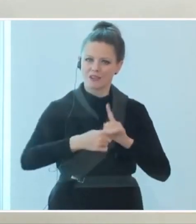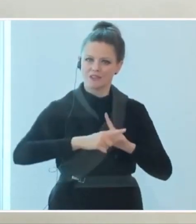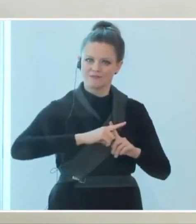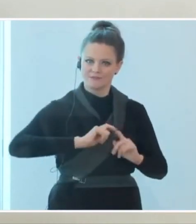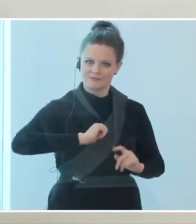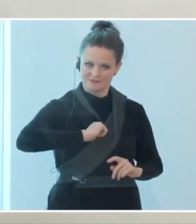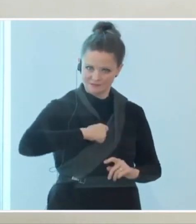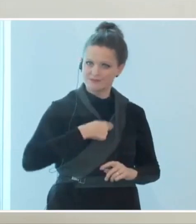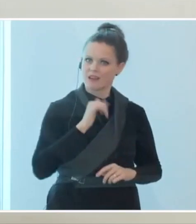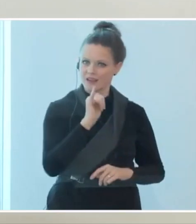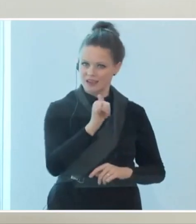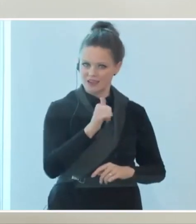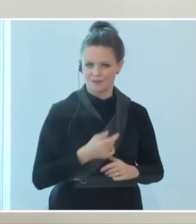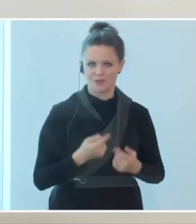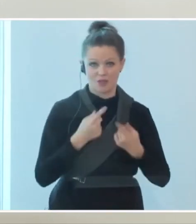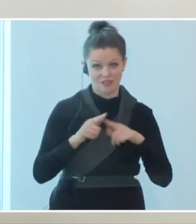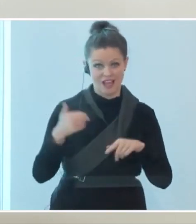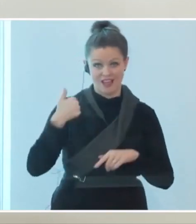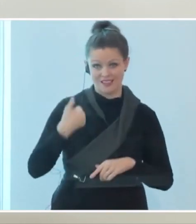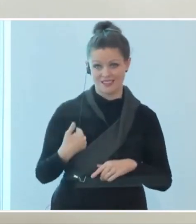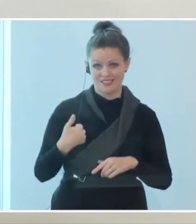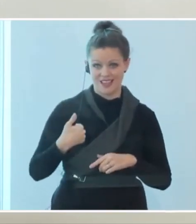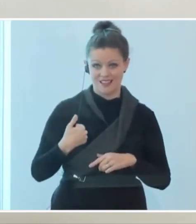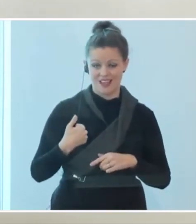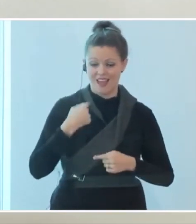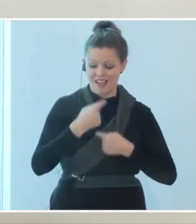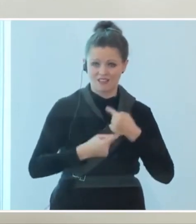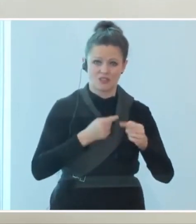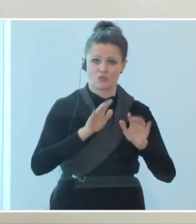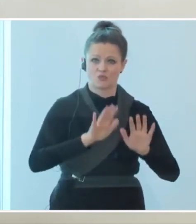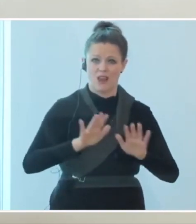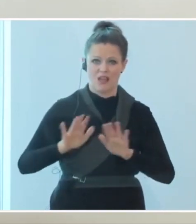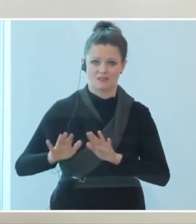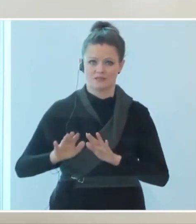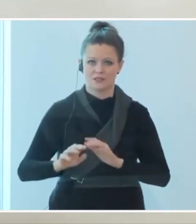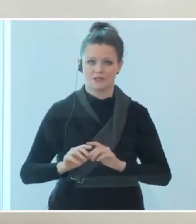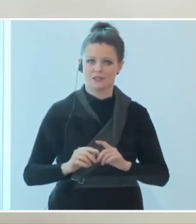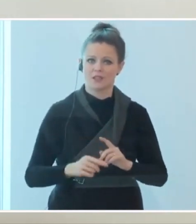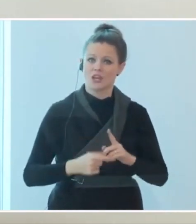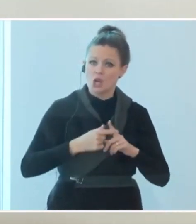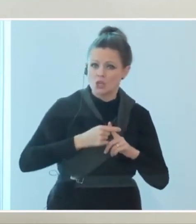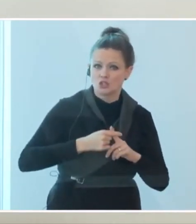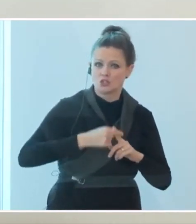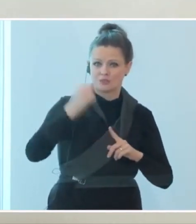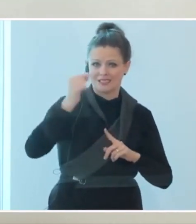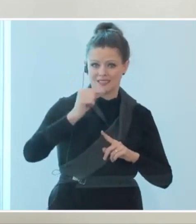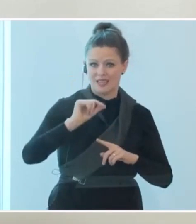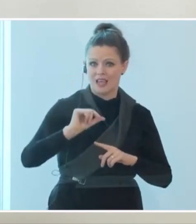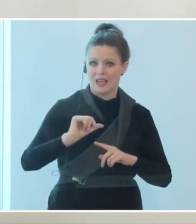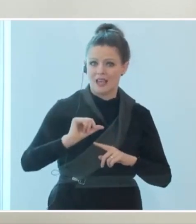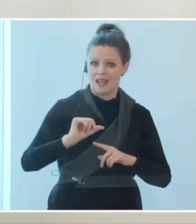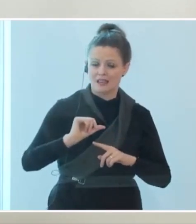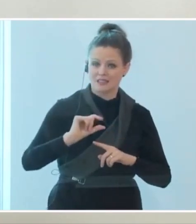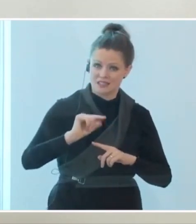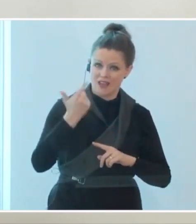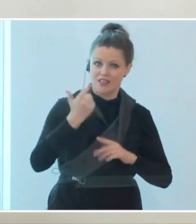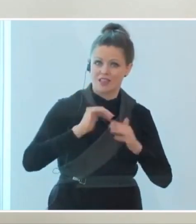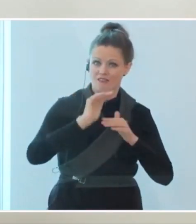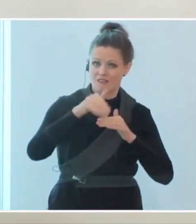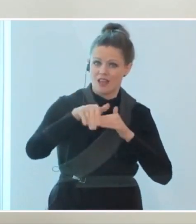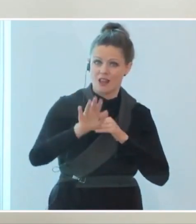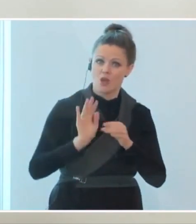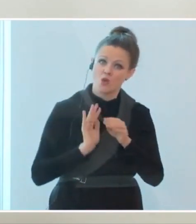Andererseits, die Entwicklung geht zu langsam. Wohl ist der Höhepunkt der zweiten Welle eindeutig überschritten, aber es ist eben